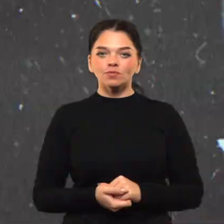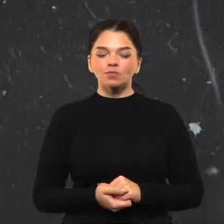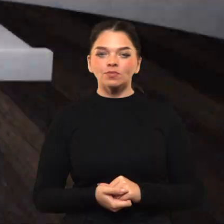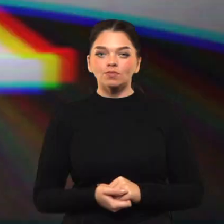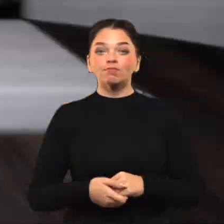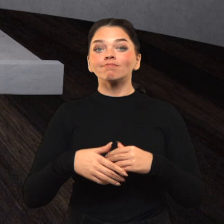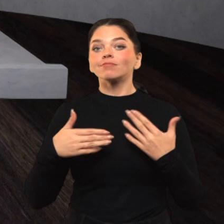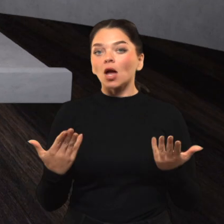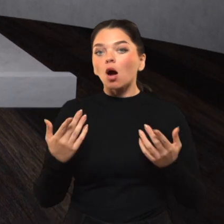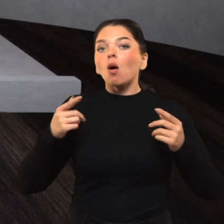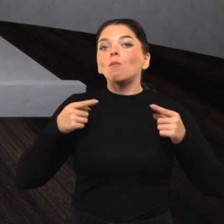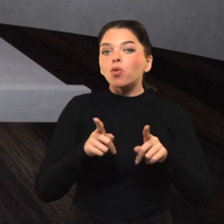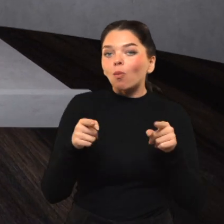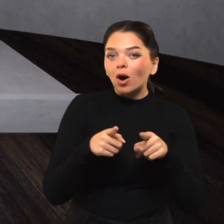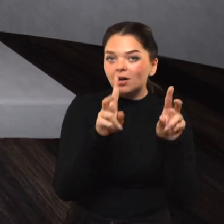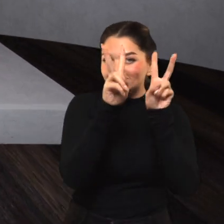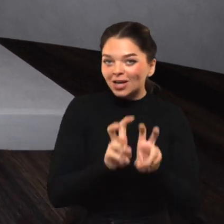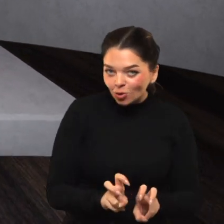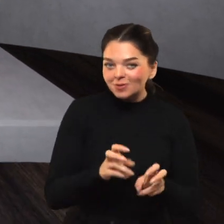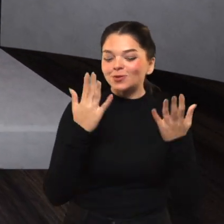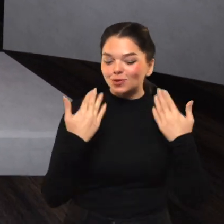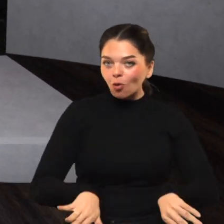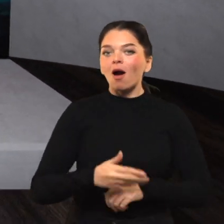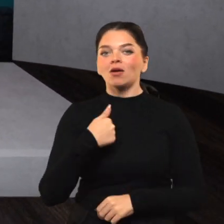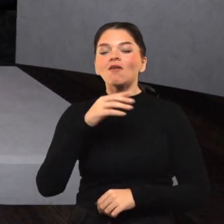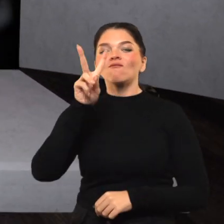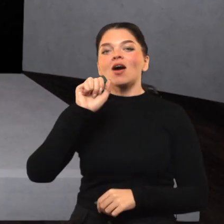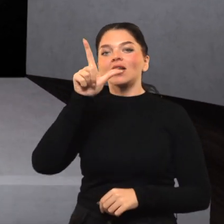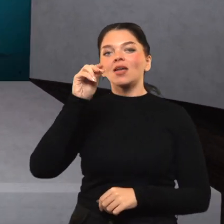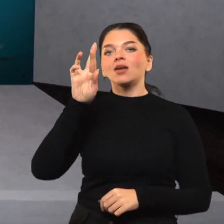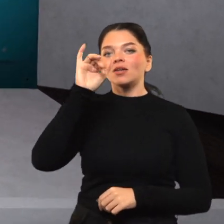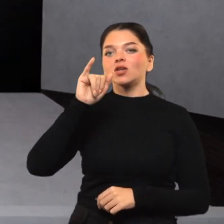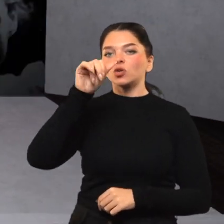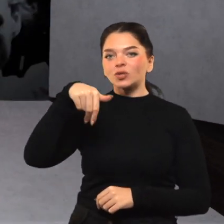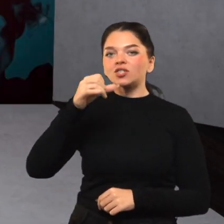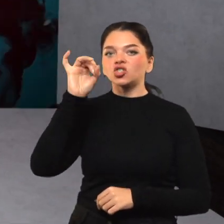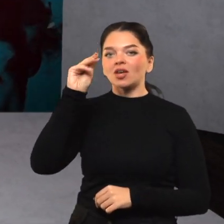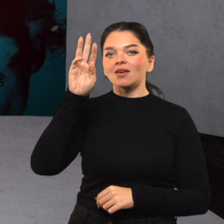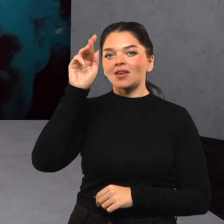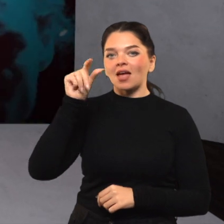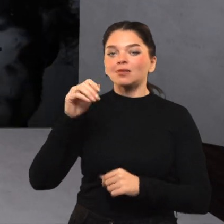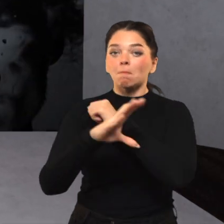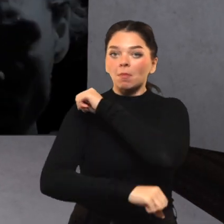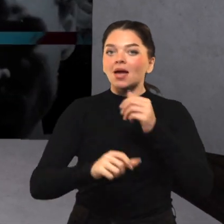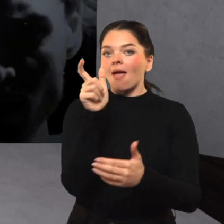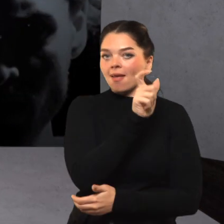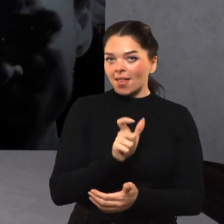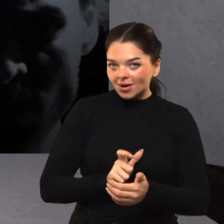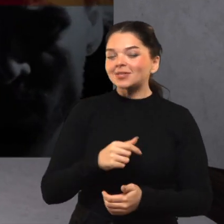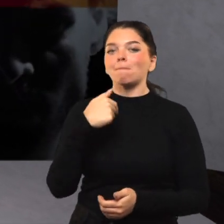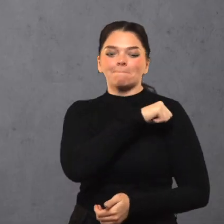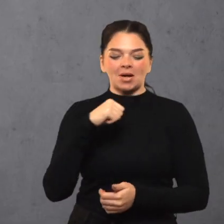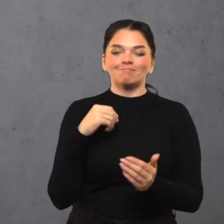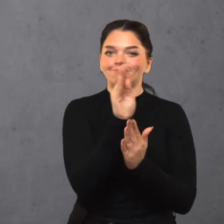Tai buvo propagandos diagnostika. Aš, Valerijus Širelis. Pabaigai eilėraštis. Pats